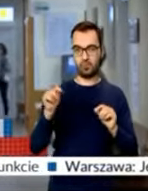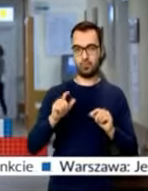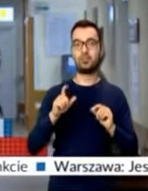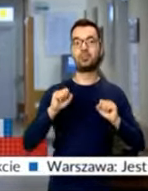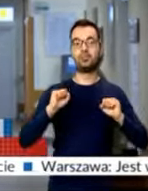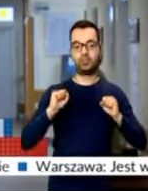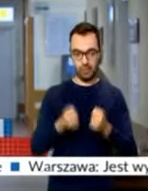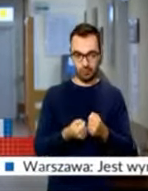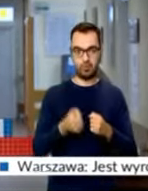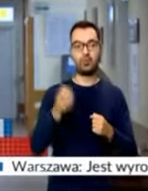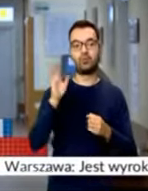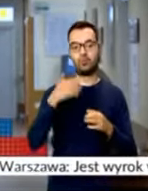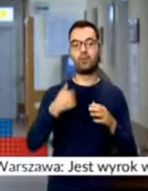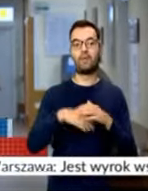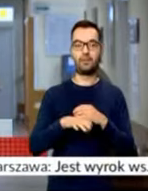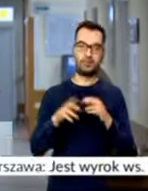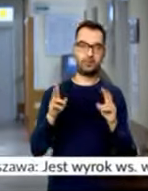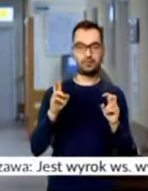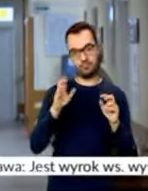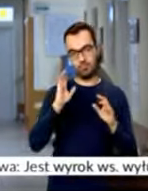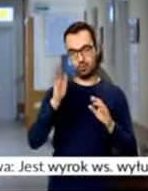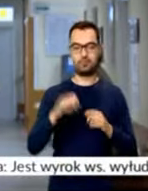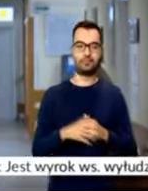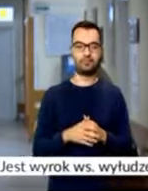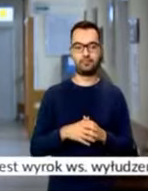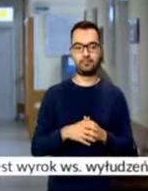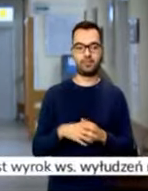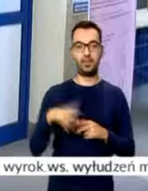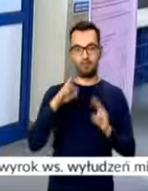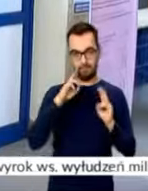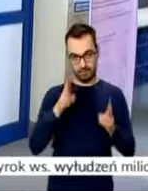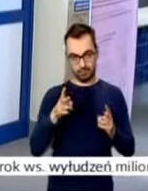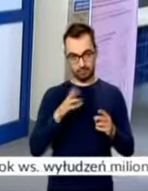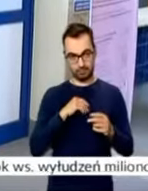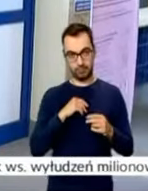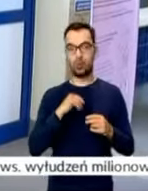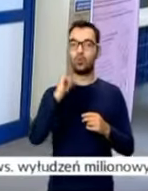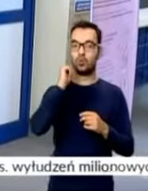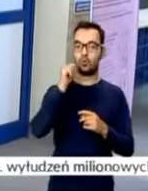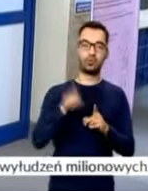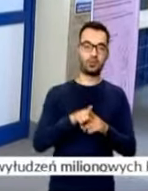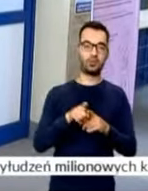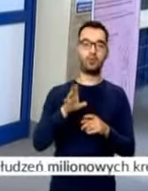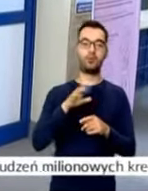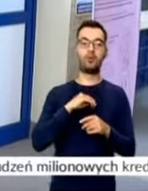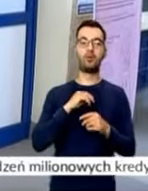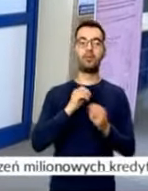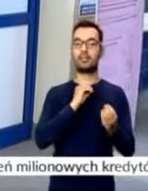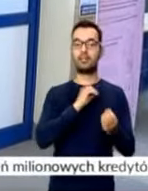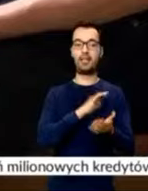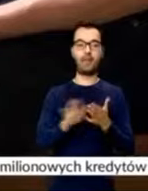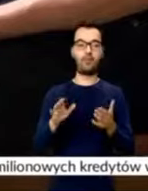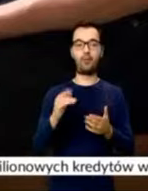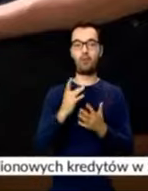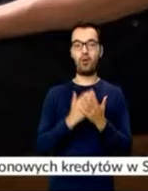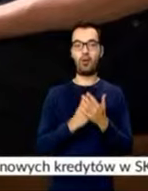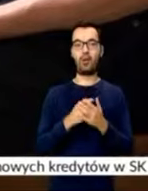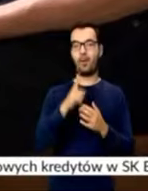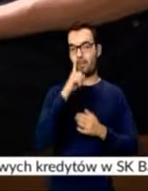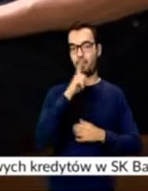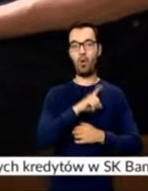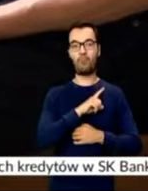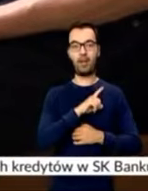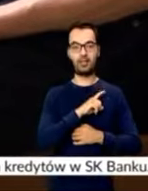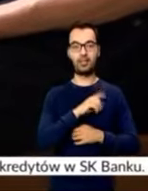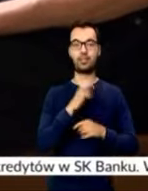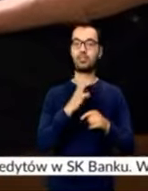zafunkcjonować i dopiero wyjdzie to w tak zwanym praniu. Czy jest to realne? Od jutra będzie można też skorzystać z bezpłatnego programu Profilaktyka